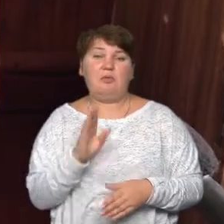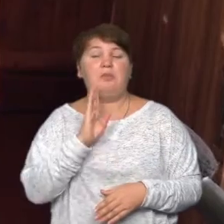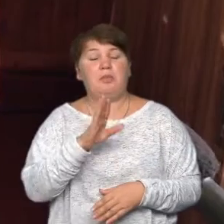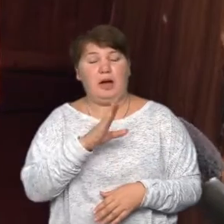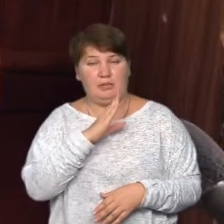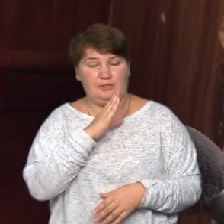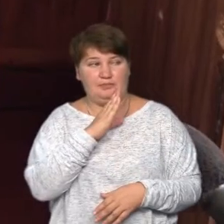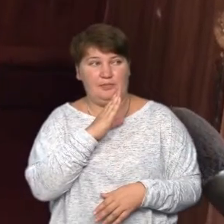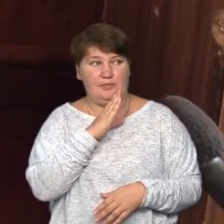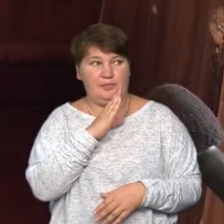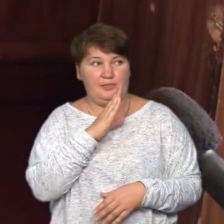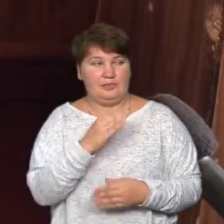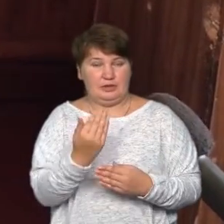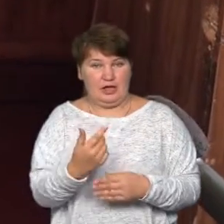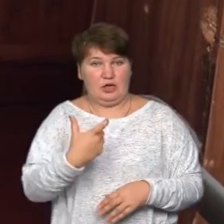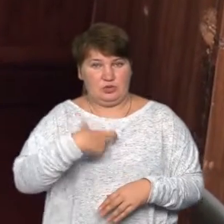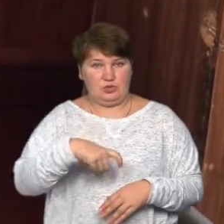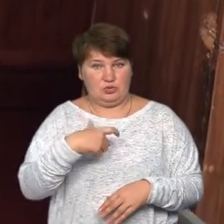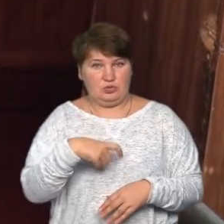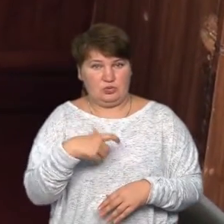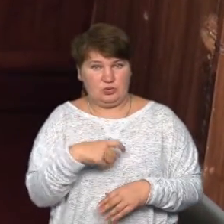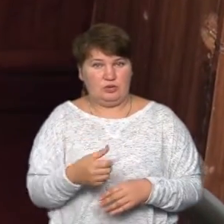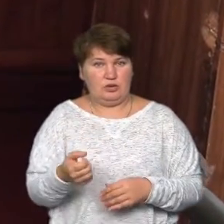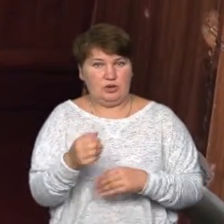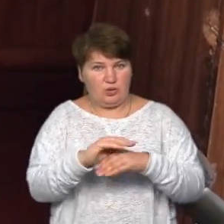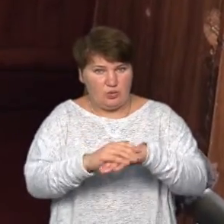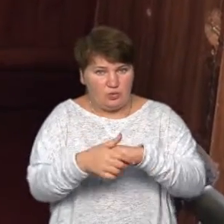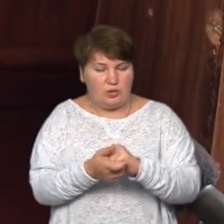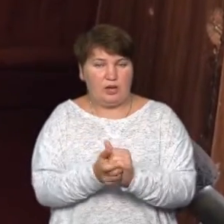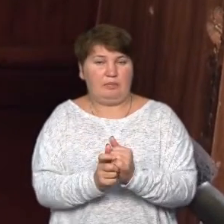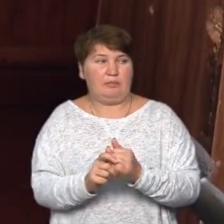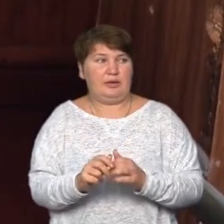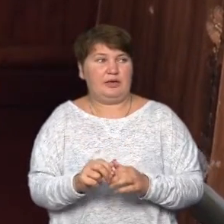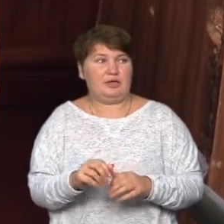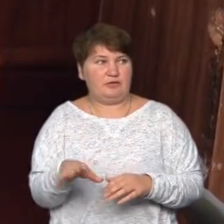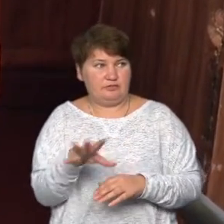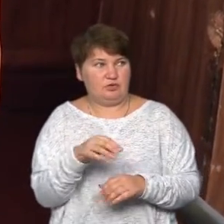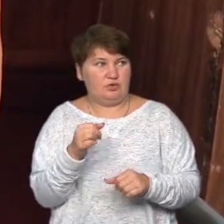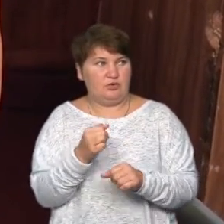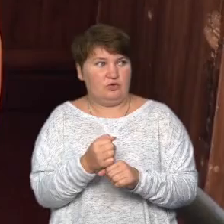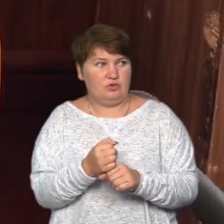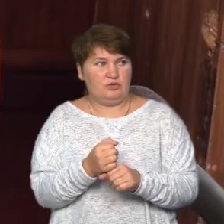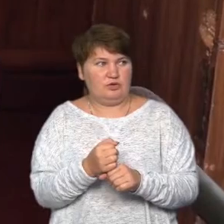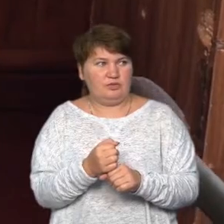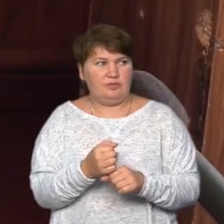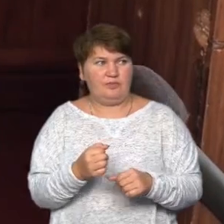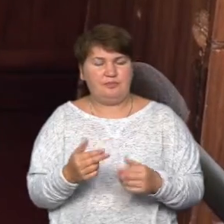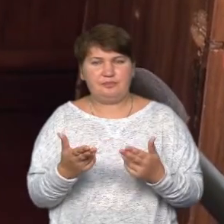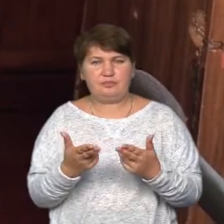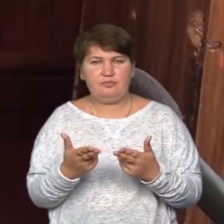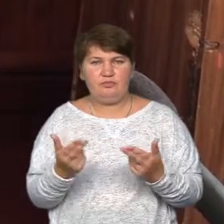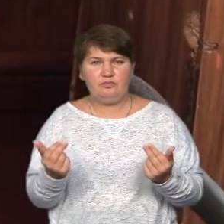Це ти собі ручки дезінфікуєш, миєш? Треба намити мелу 20